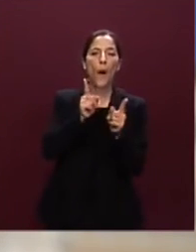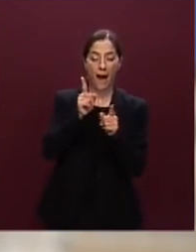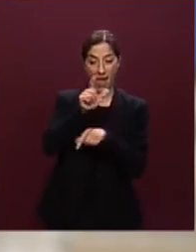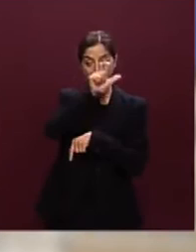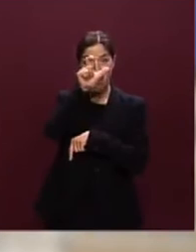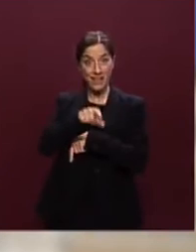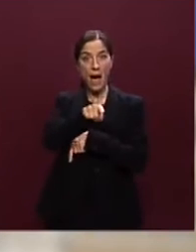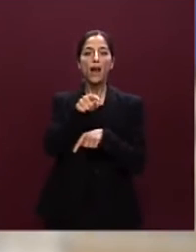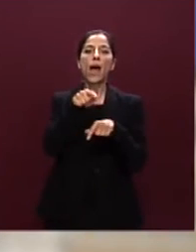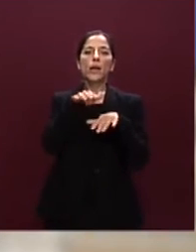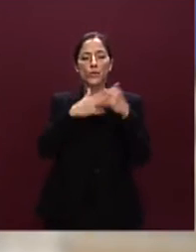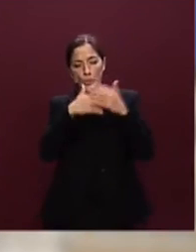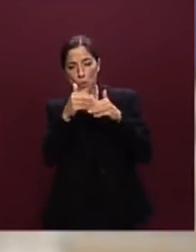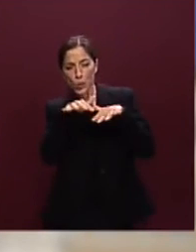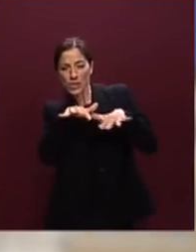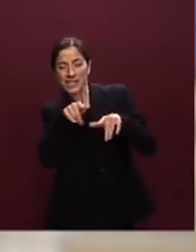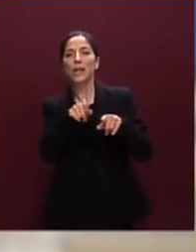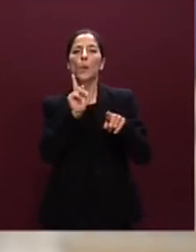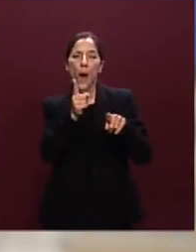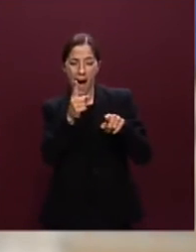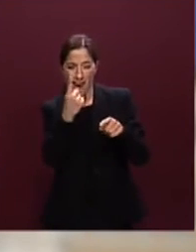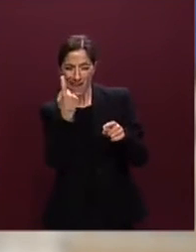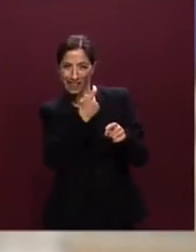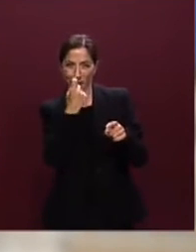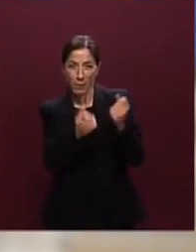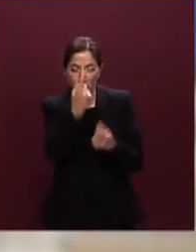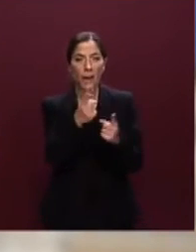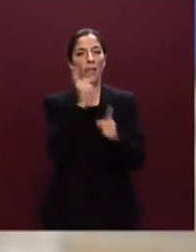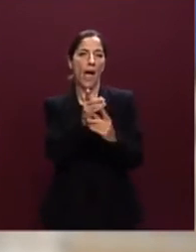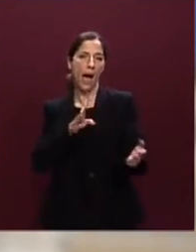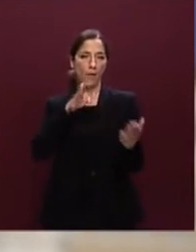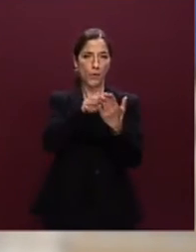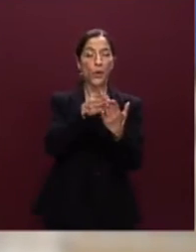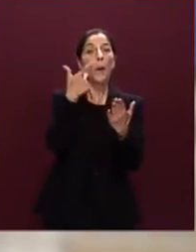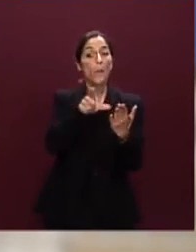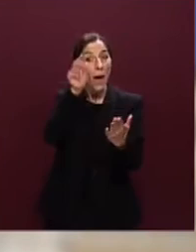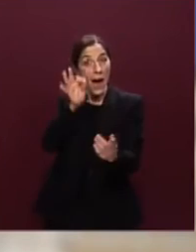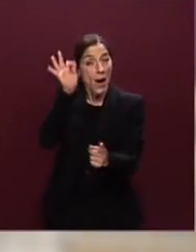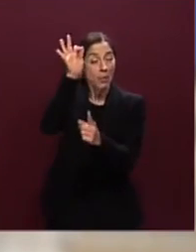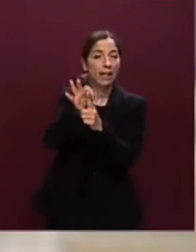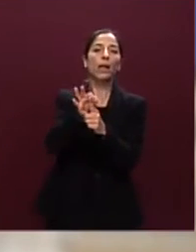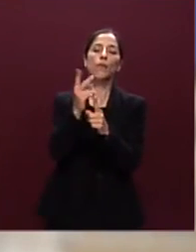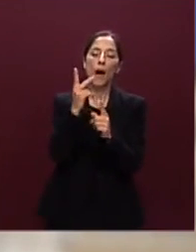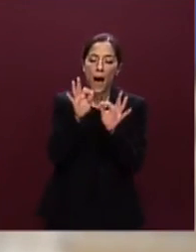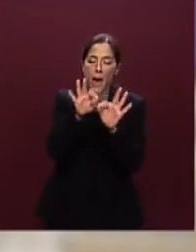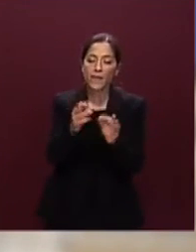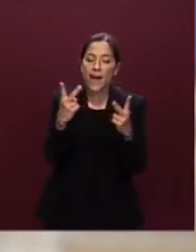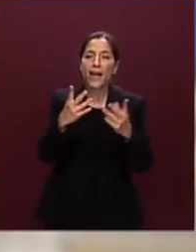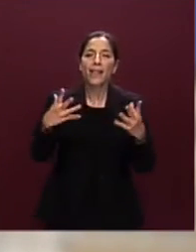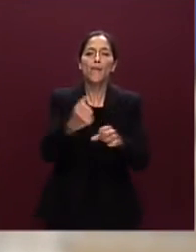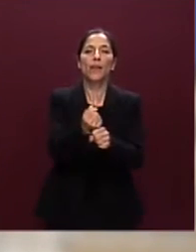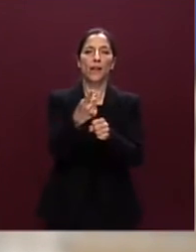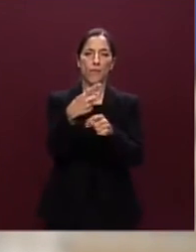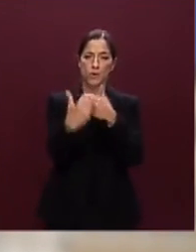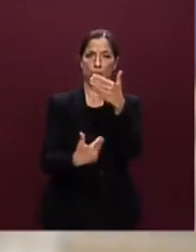Paese e che sia nelle condizioni di poter affrontare in via definitiva la fase dello sviluppo anche nella ricucitura